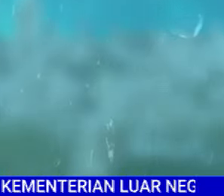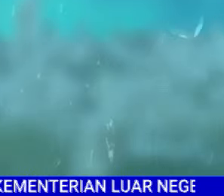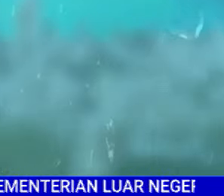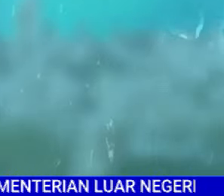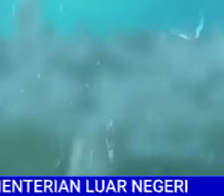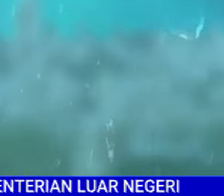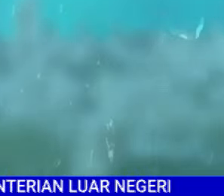selamat menonton!